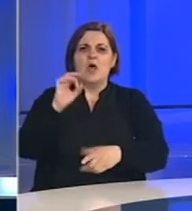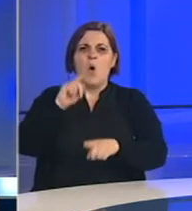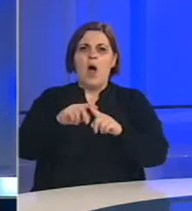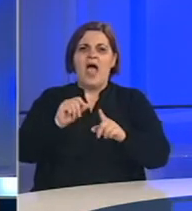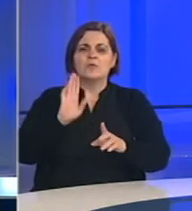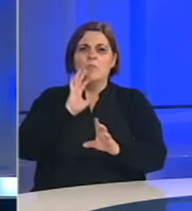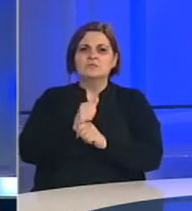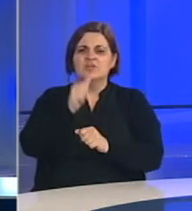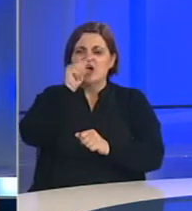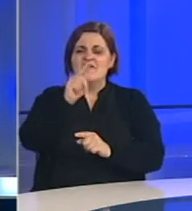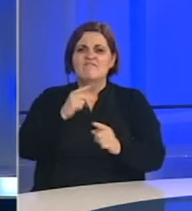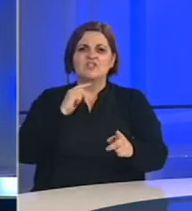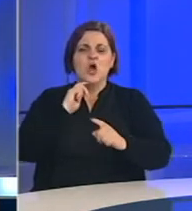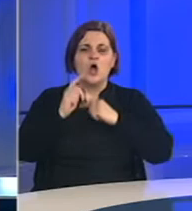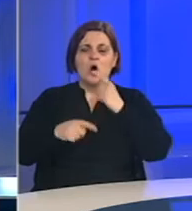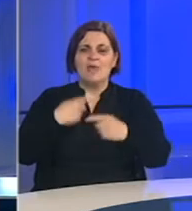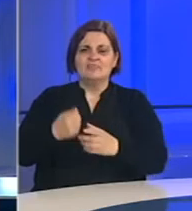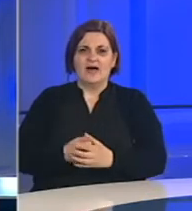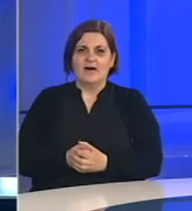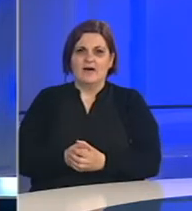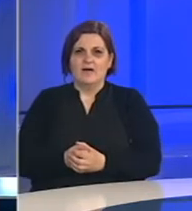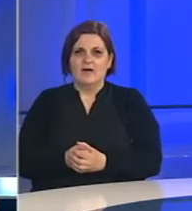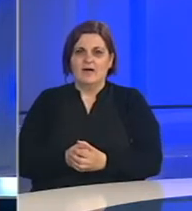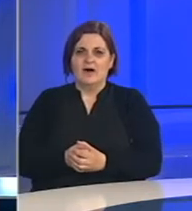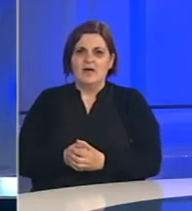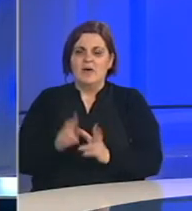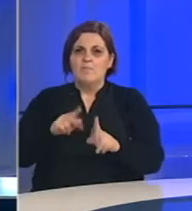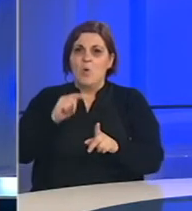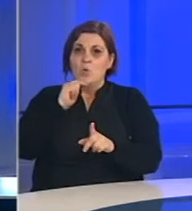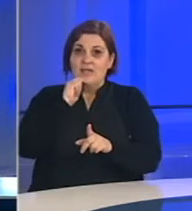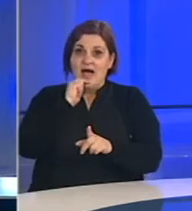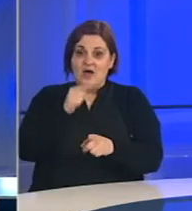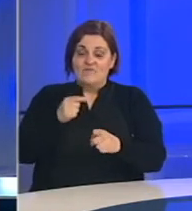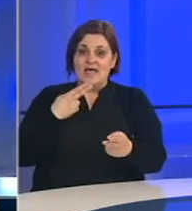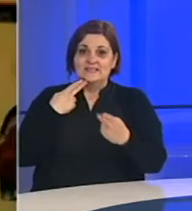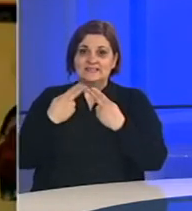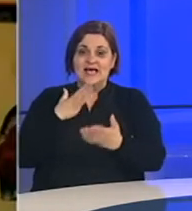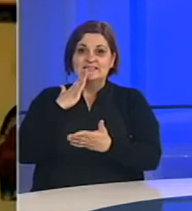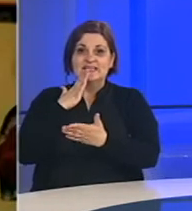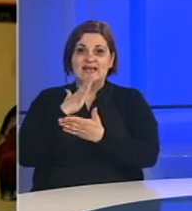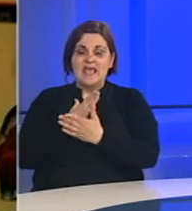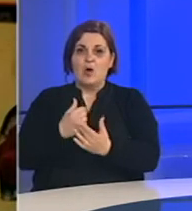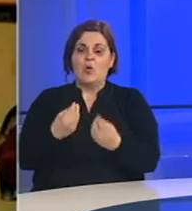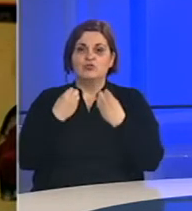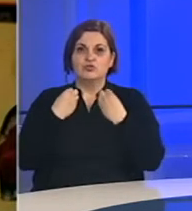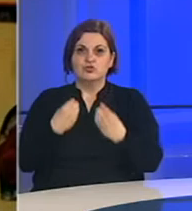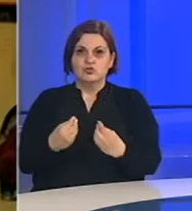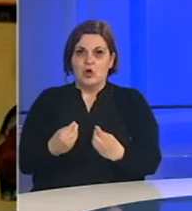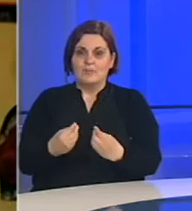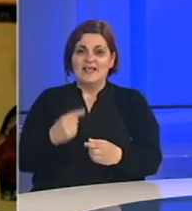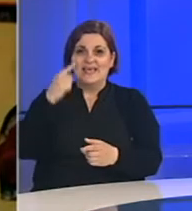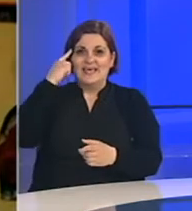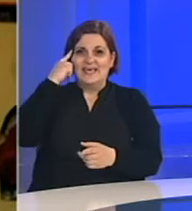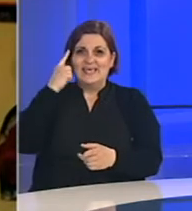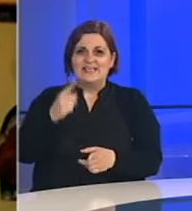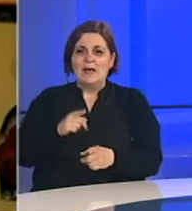našoj zemlji? Kakav je vaš komentar? Prvo moram da kažem da je ovaj sastanak bio jako uspešan. Vi znate